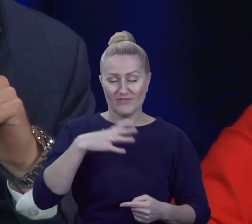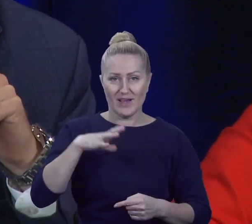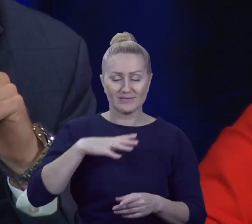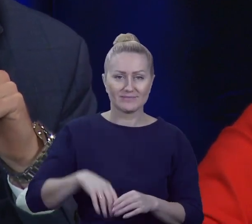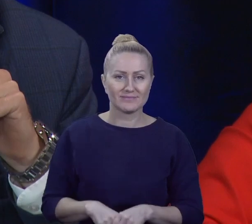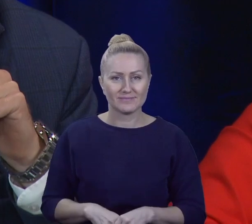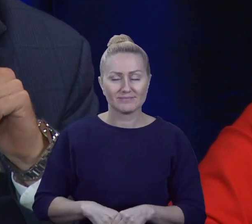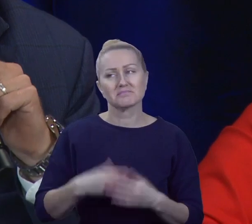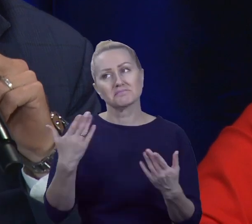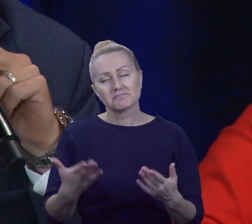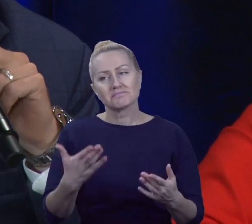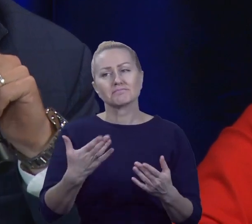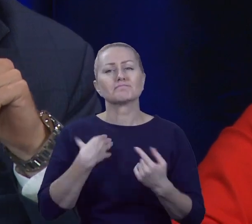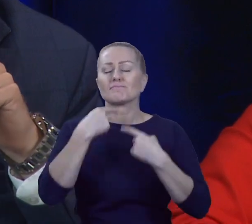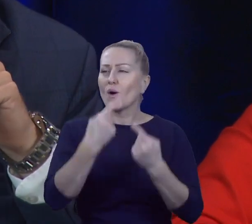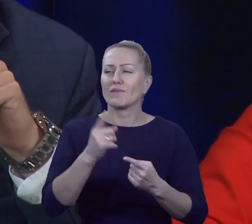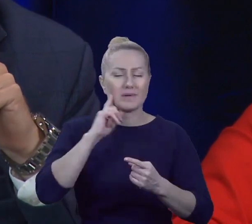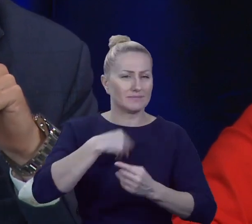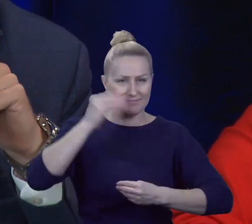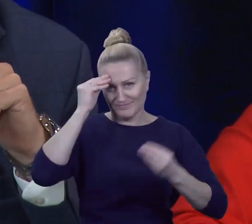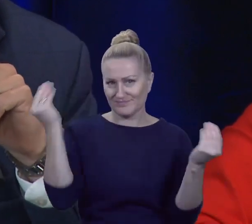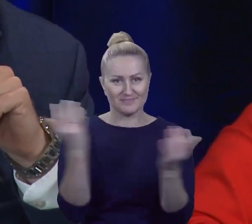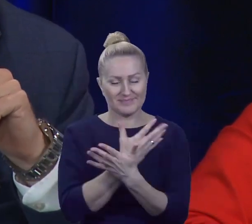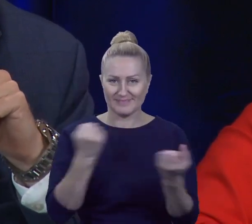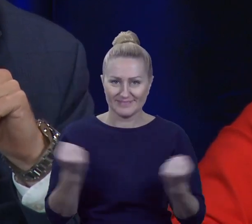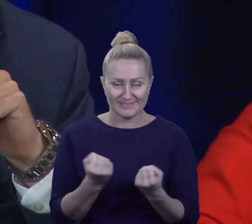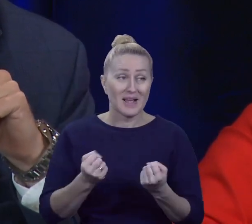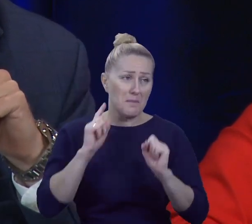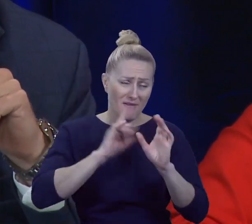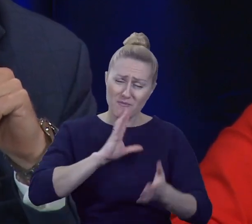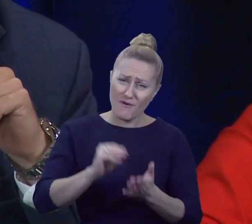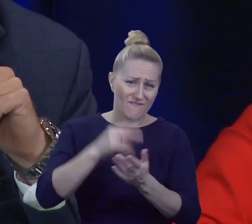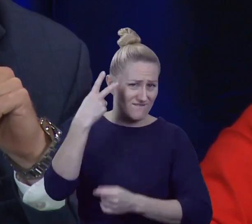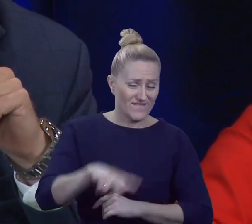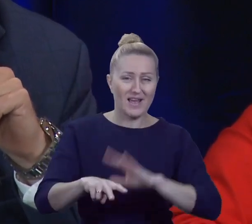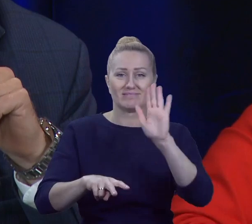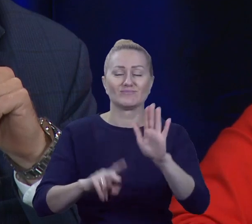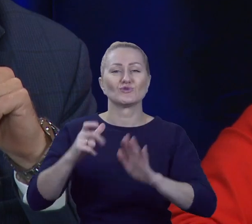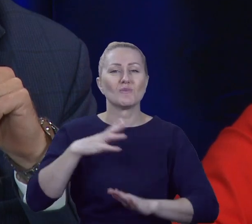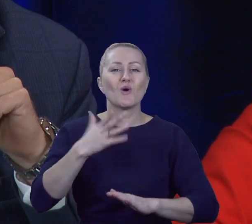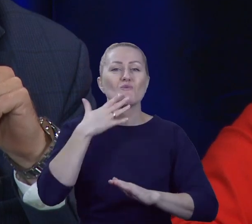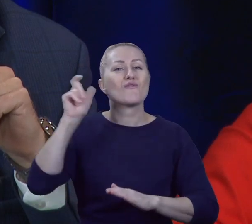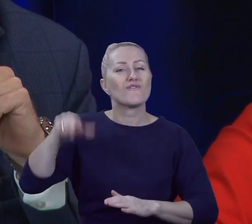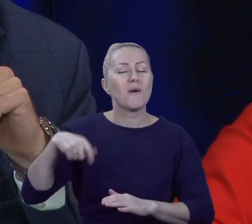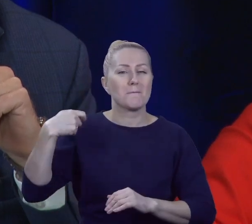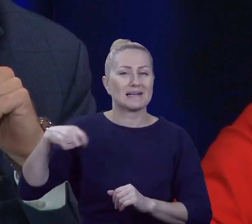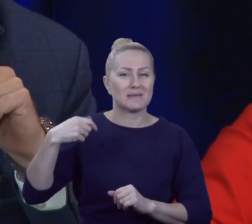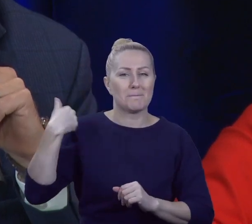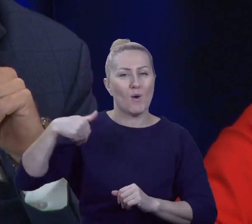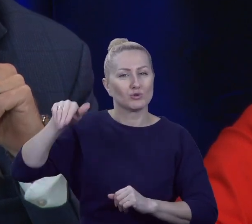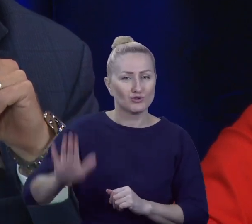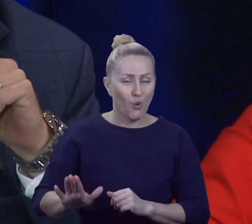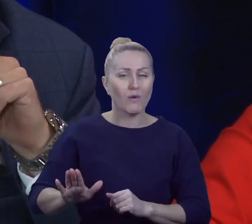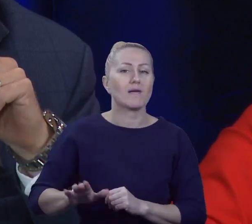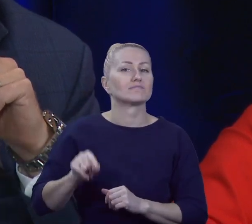Ale tak jak powiedziałem, zaskoczeniem największym dla mnie jest, tak jeszcze raz powtórzę to, co mówił pan prezydent Białegostoku, jest